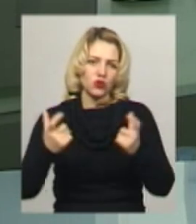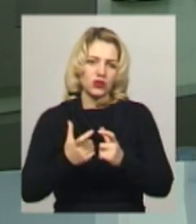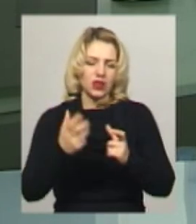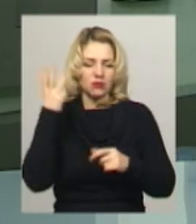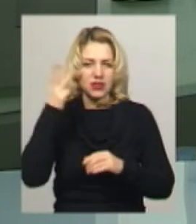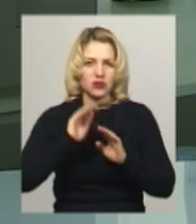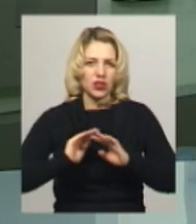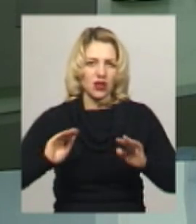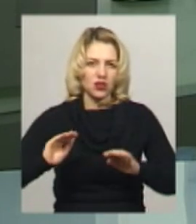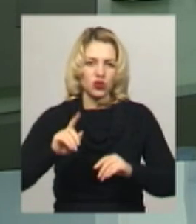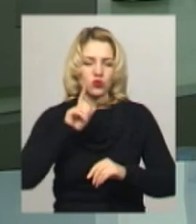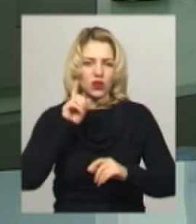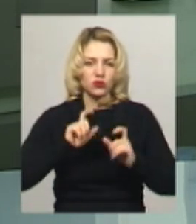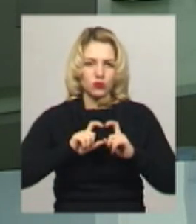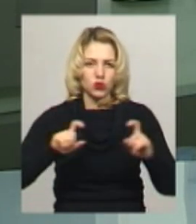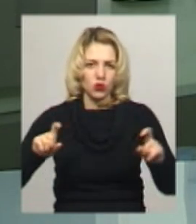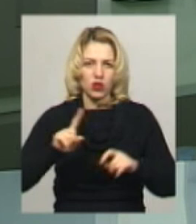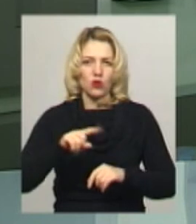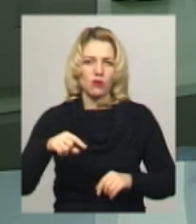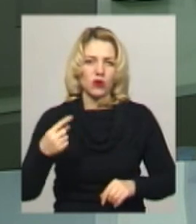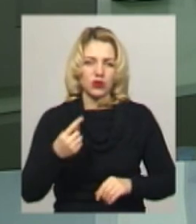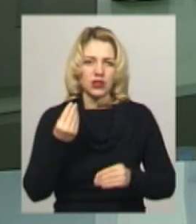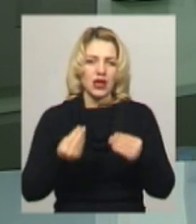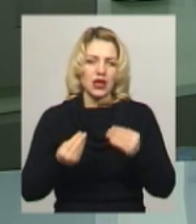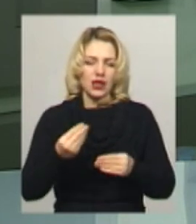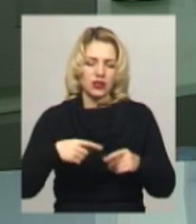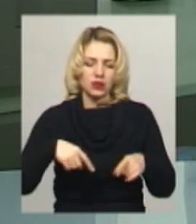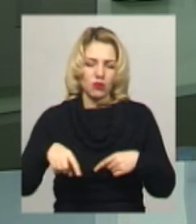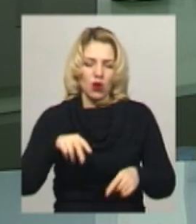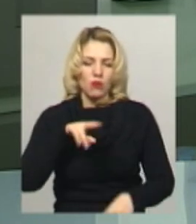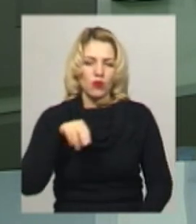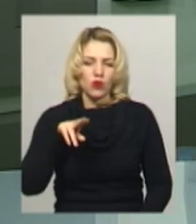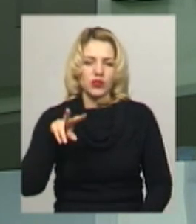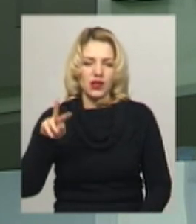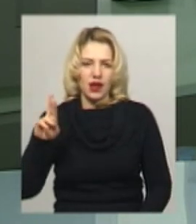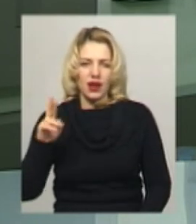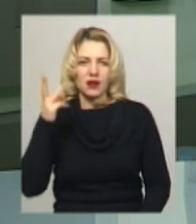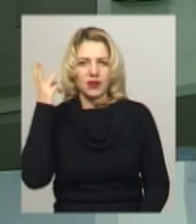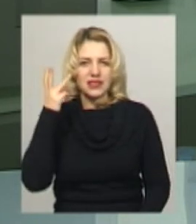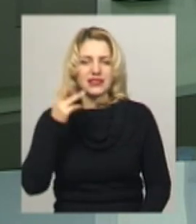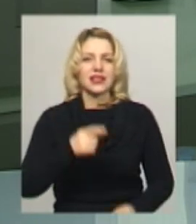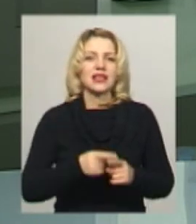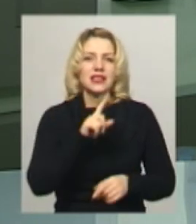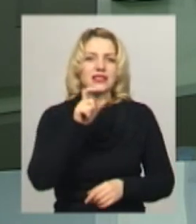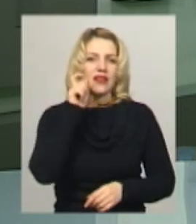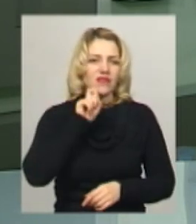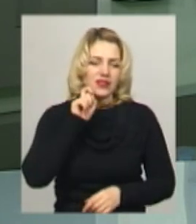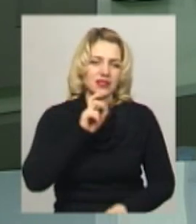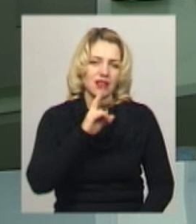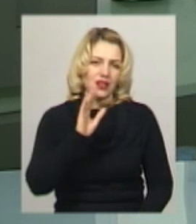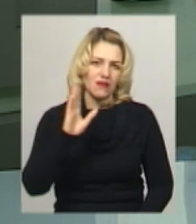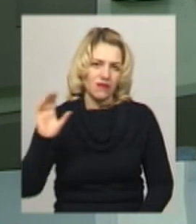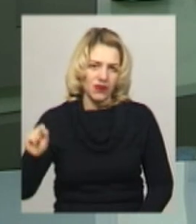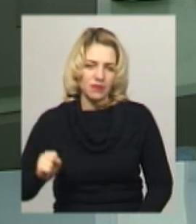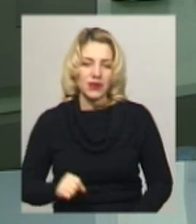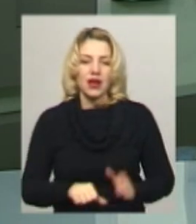дитячо-юнецької спортивної школи номер один. Гратимуть «Поділля-Хмельницький» з «Вінницькою Нивою». О 16-й годині відбудеться матч між